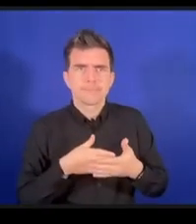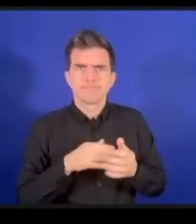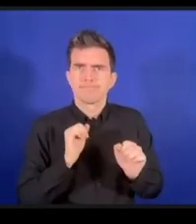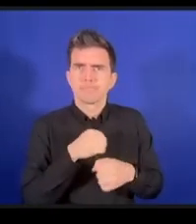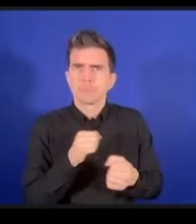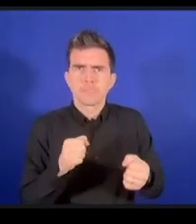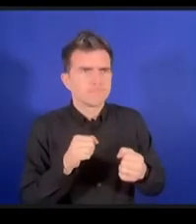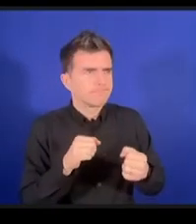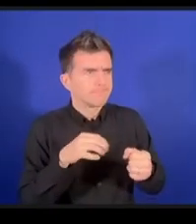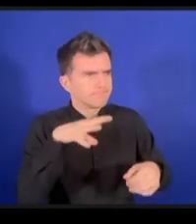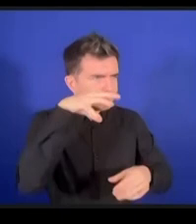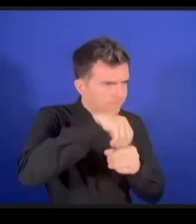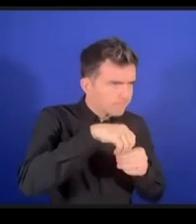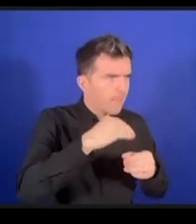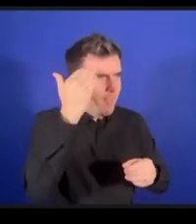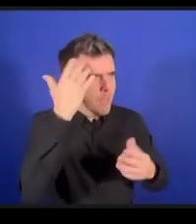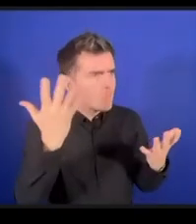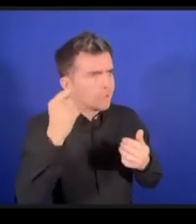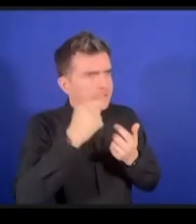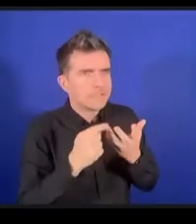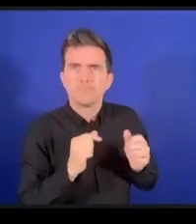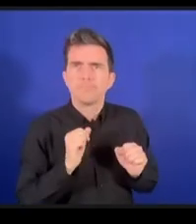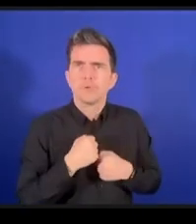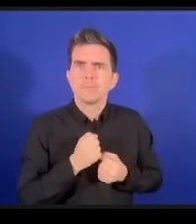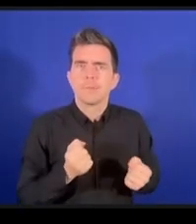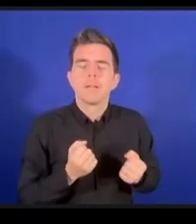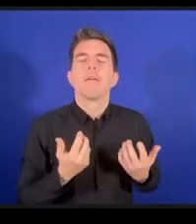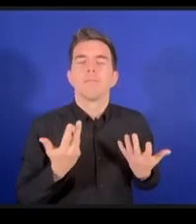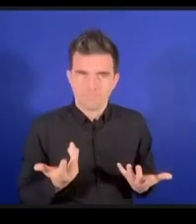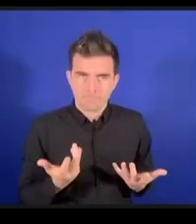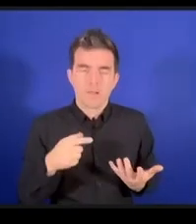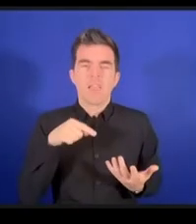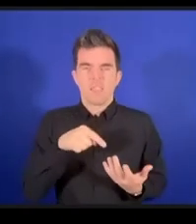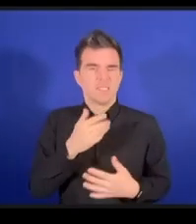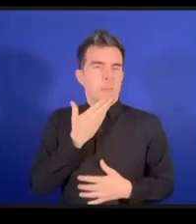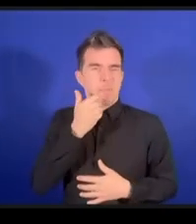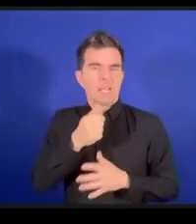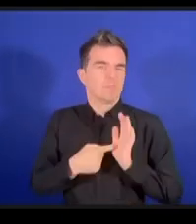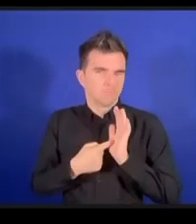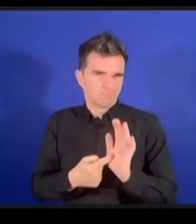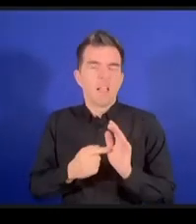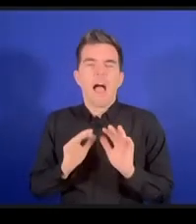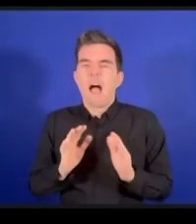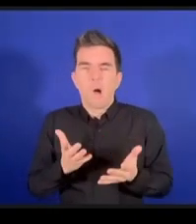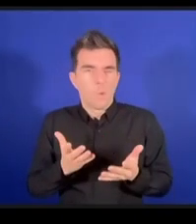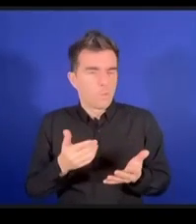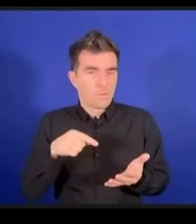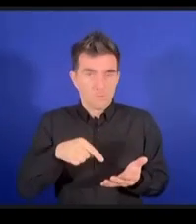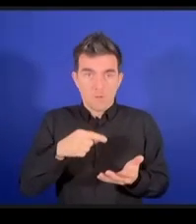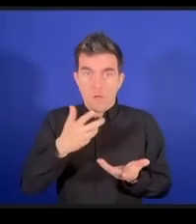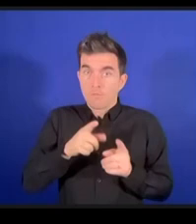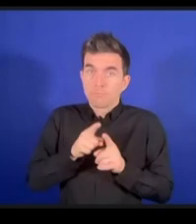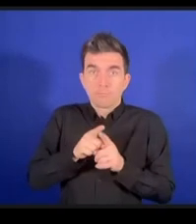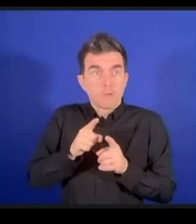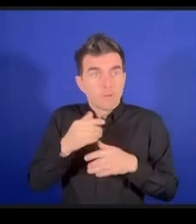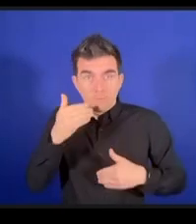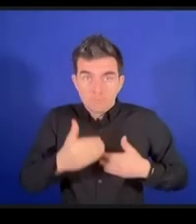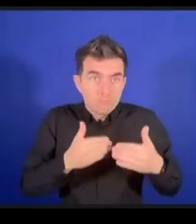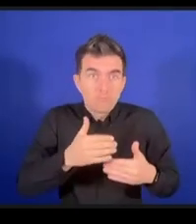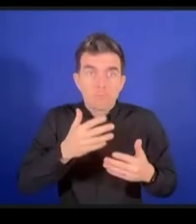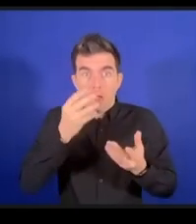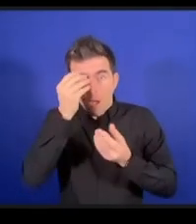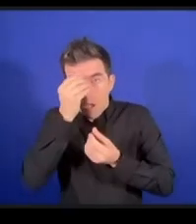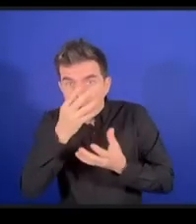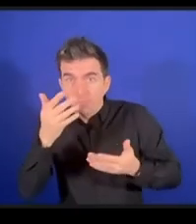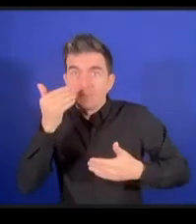が例えばIGFのウェブサイトに載せられた2023のウェブサイトに載せら